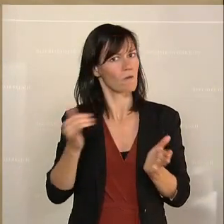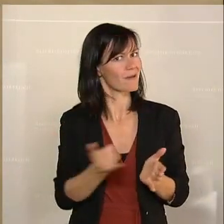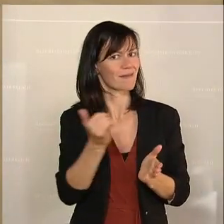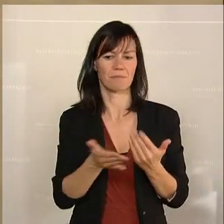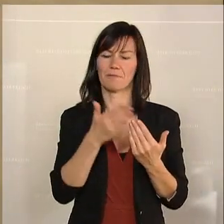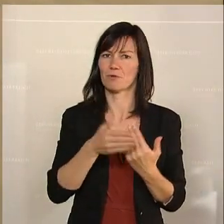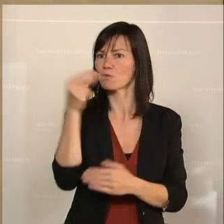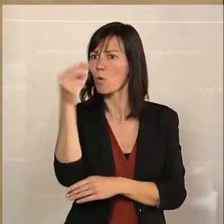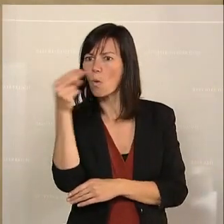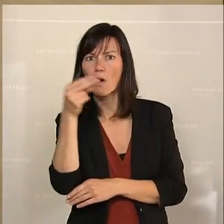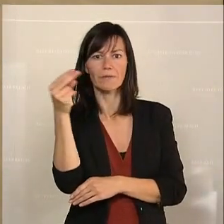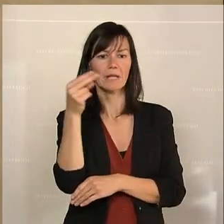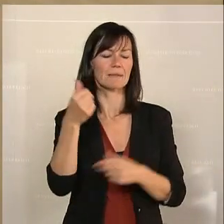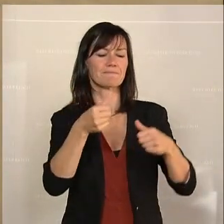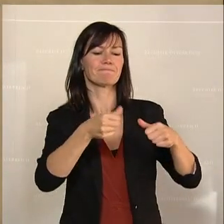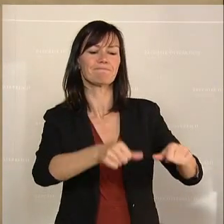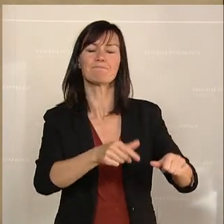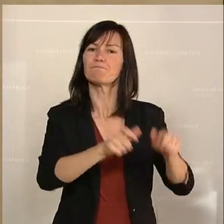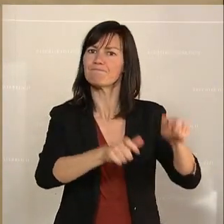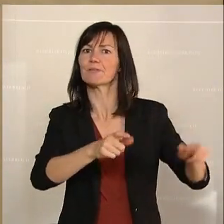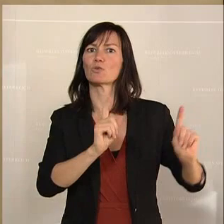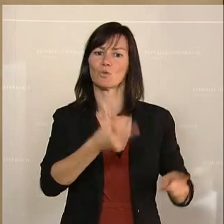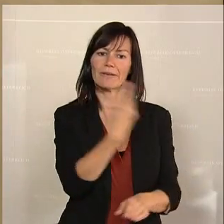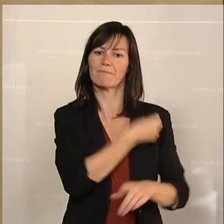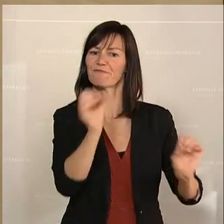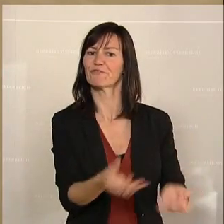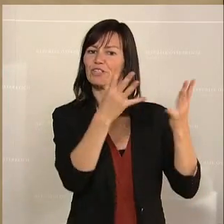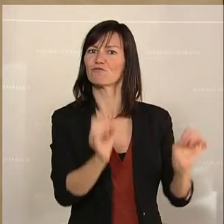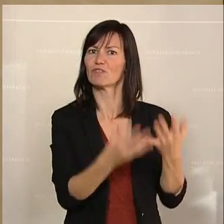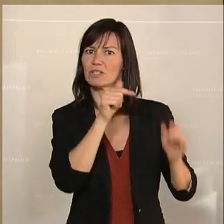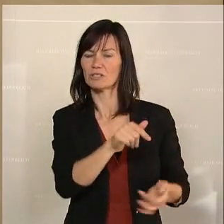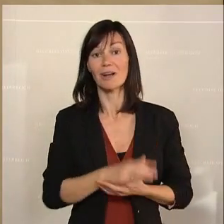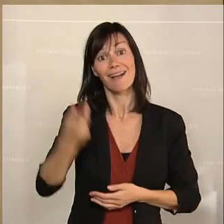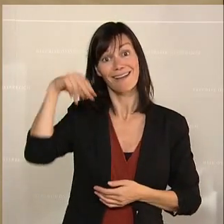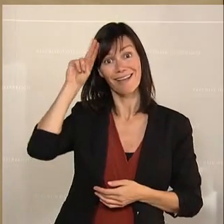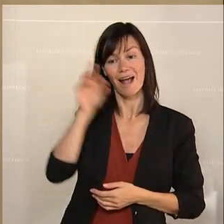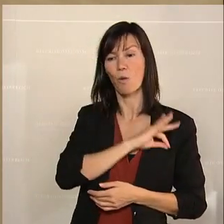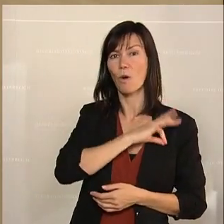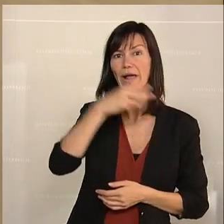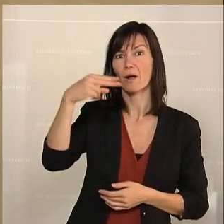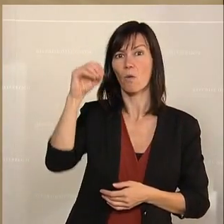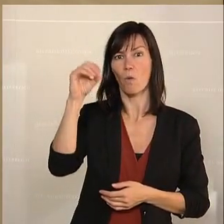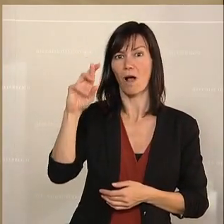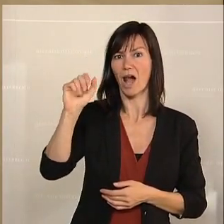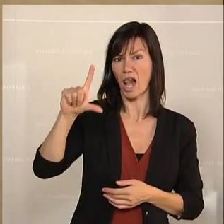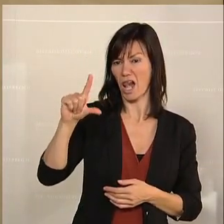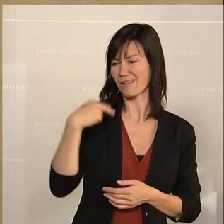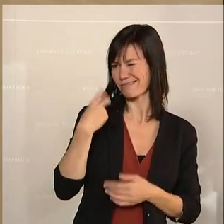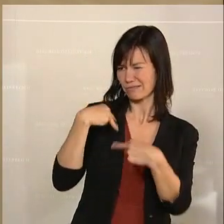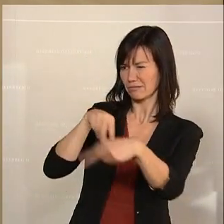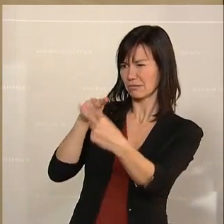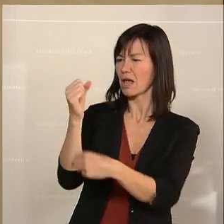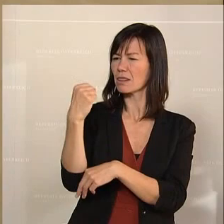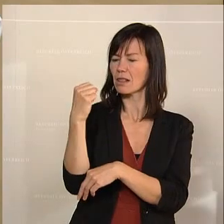Hoteliers, ihrem Personal nahelegen. Lasst dich auffrischen. Und wer der Kollege Hördl nickt, ein Wort zu Ihnen, Herr Kollege. Sie machen weiter